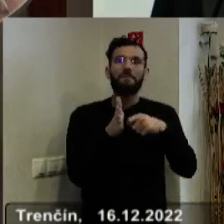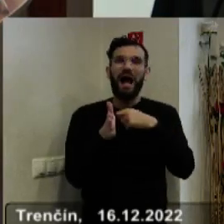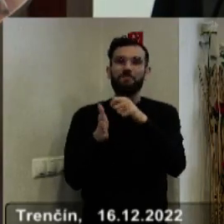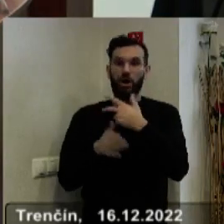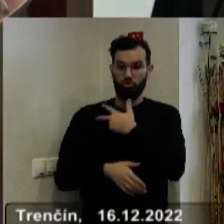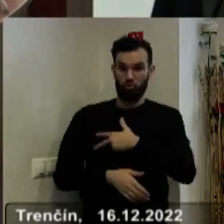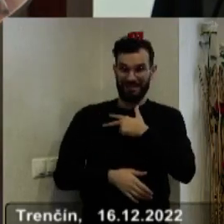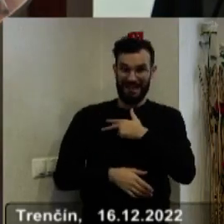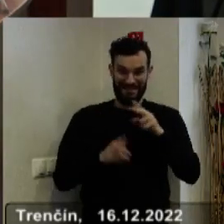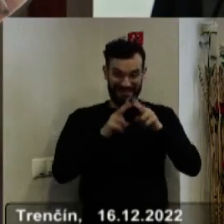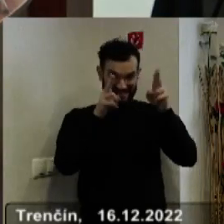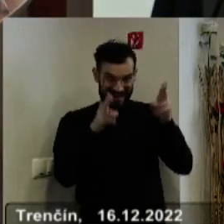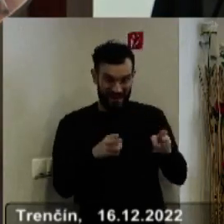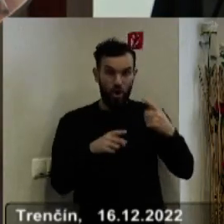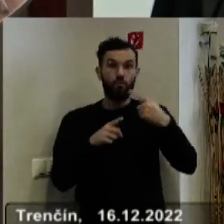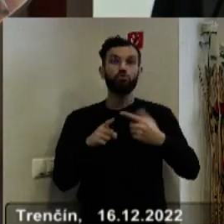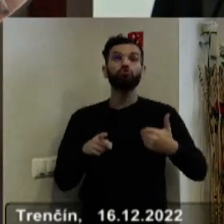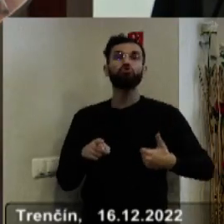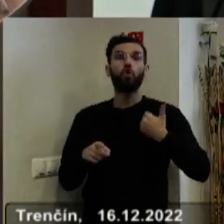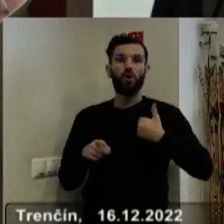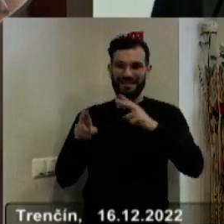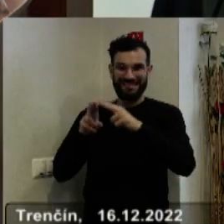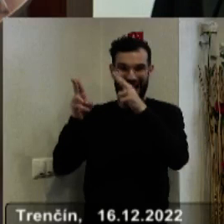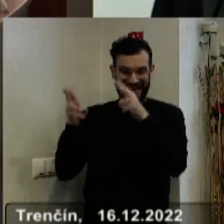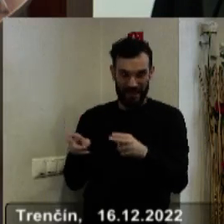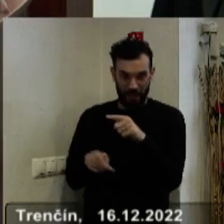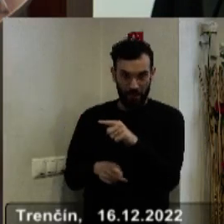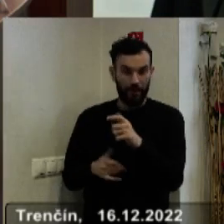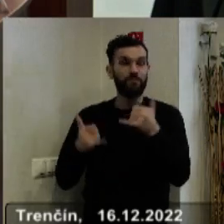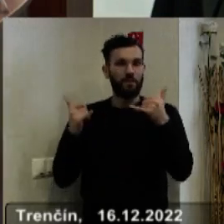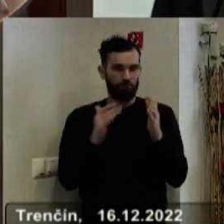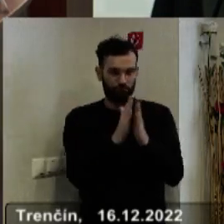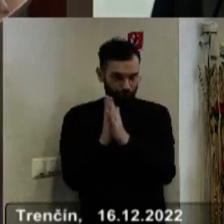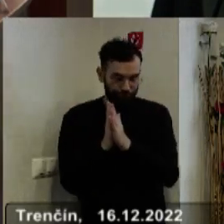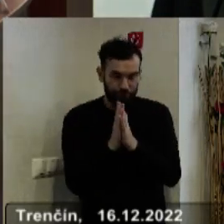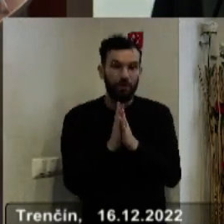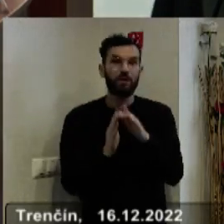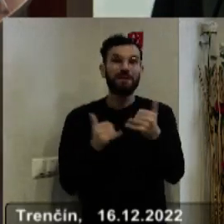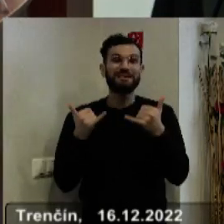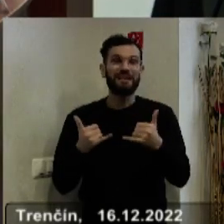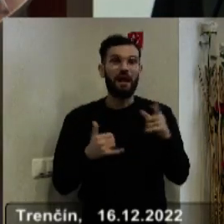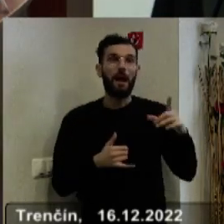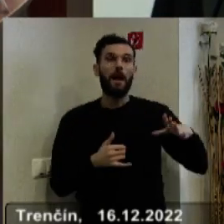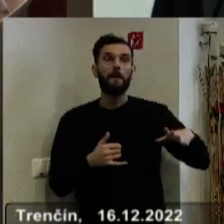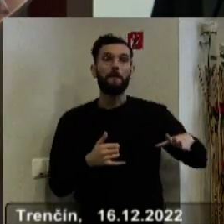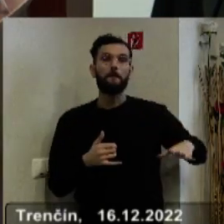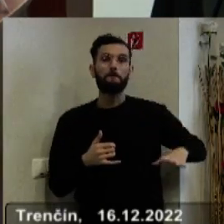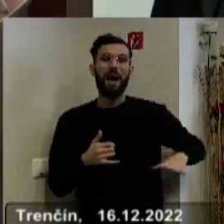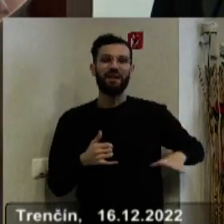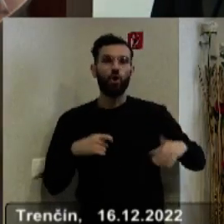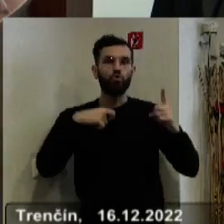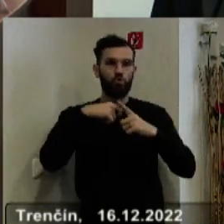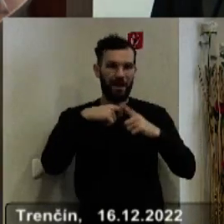zariadeniach, ale aj v školských, školských zariadeniach. Tak poprosím ako prvé pani Neko Rancovú, ktorá je